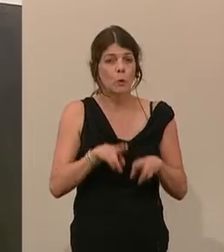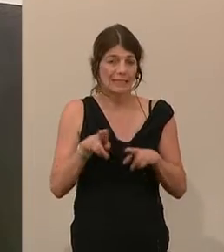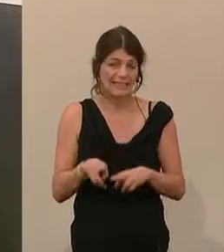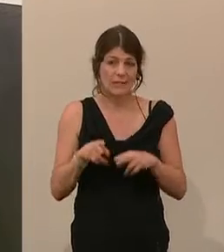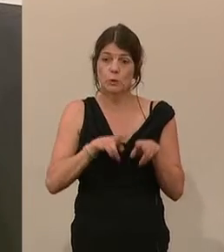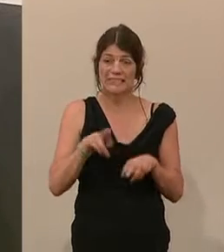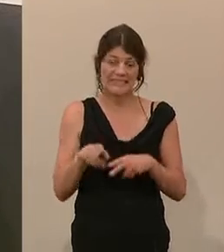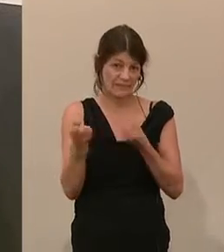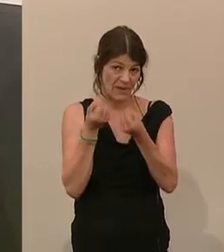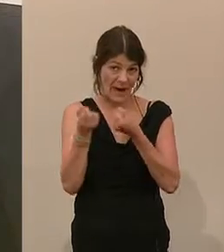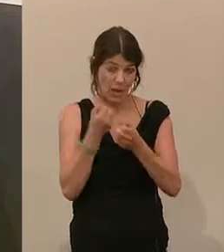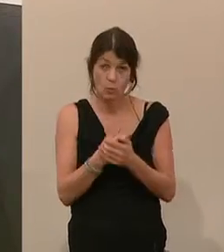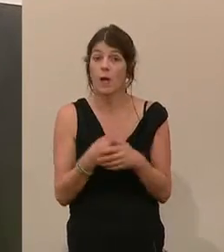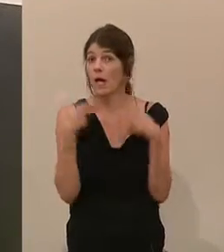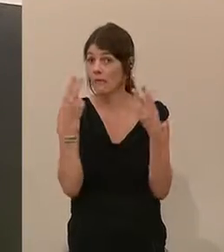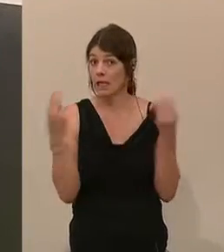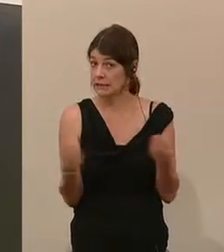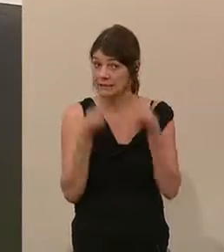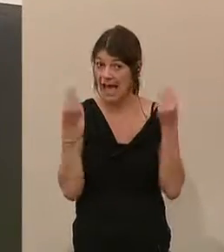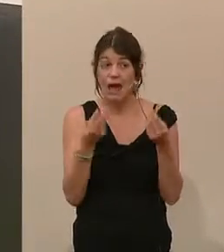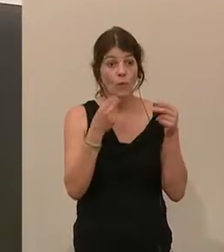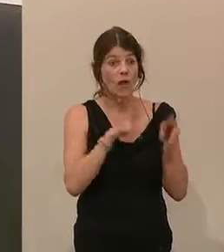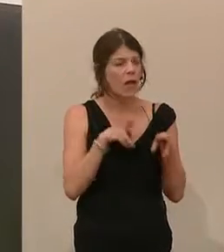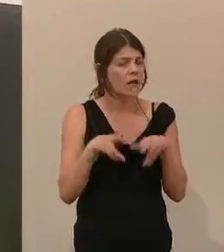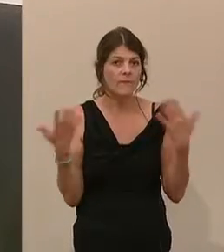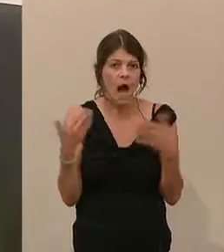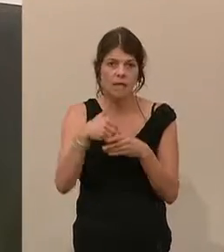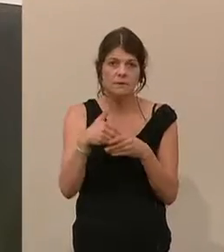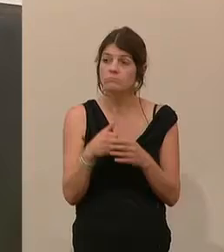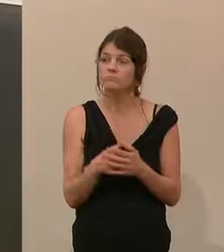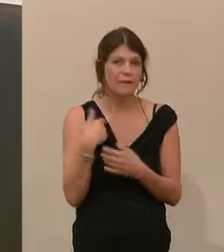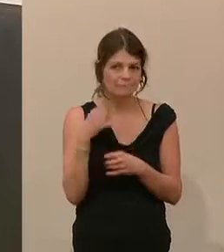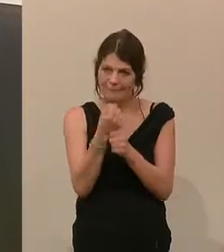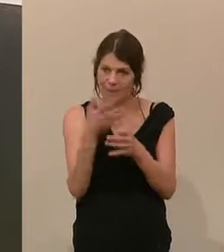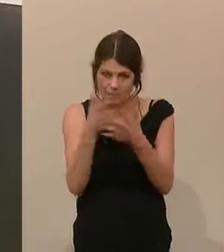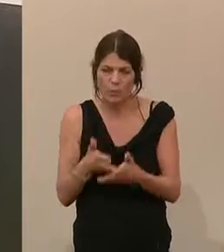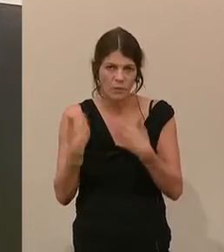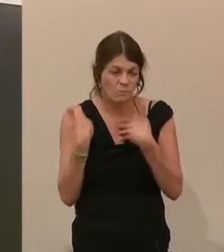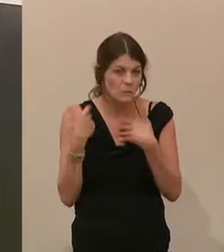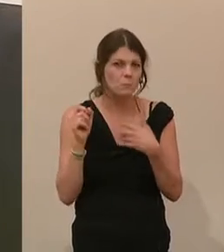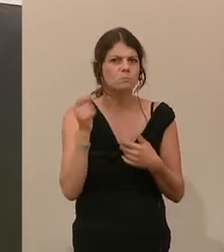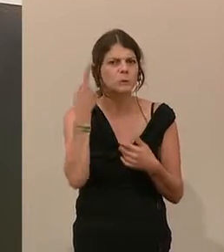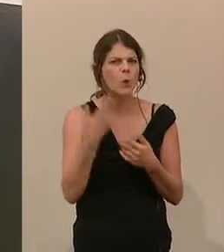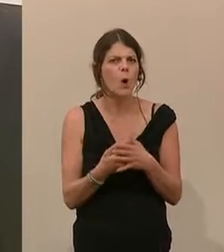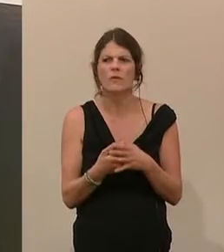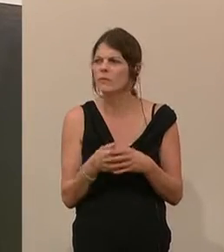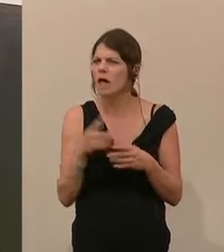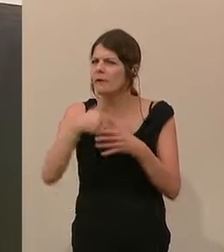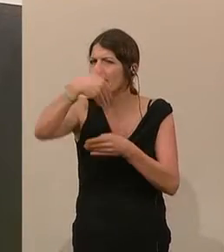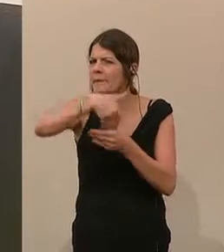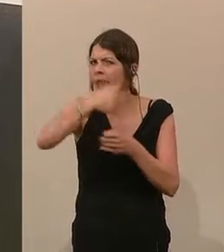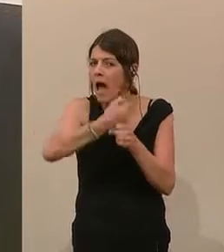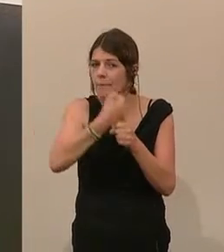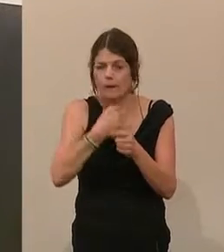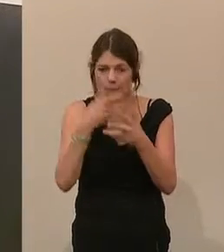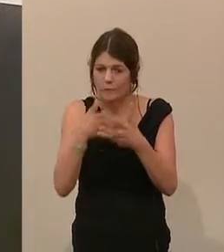Justizverwaltung. Wesentliche Dinge der Gerichte sind ja von uns nicht prüfbar, also vor allem, was die inhaltliche Arbeit